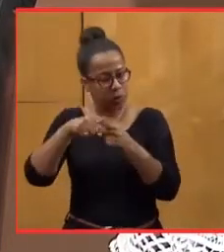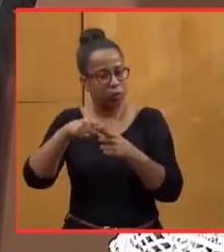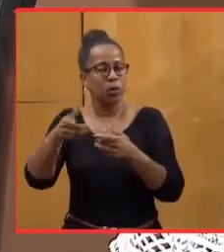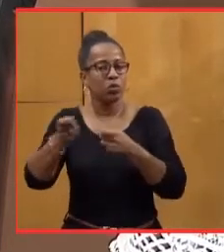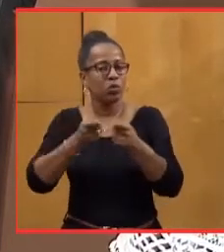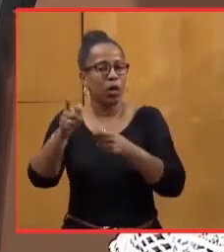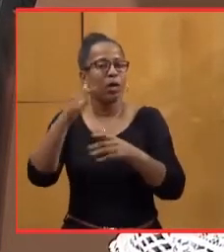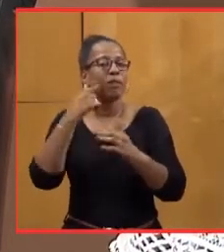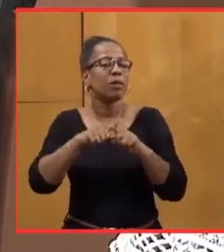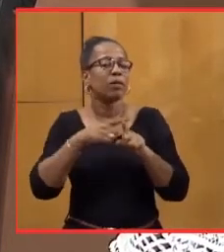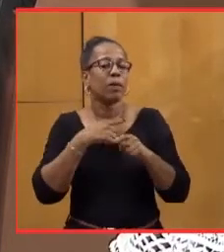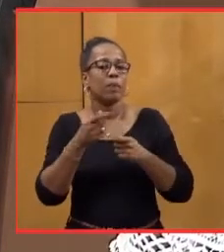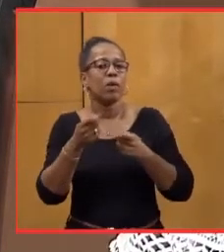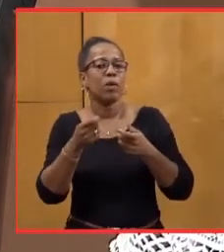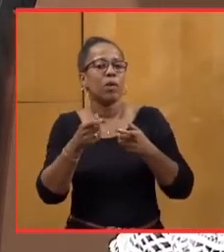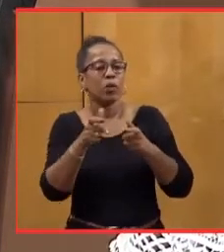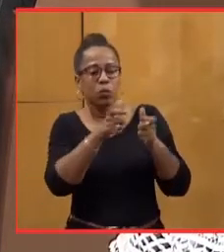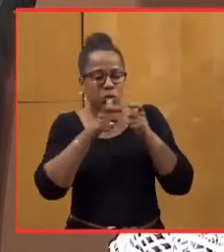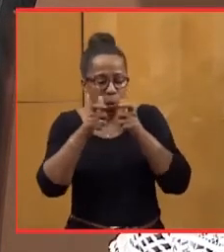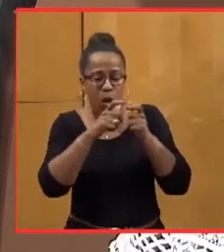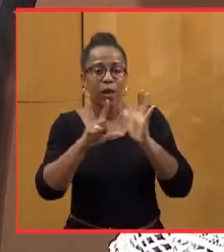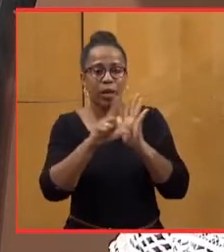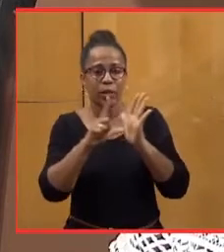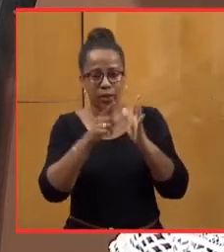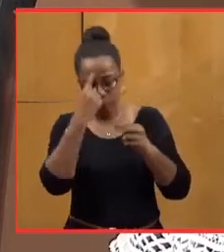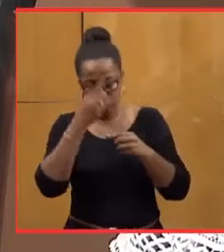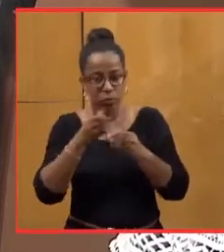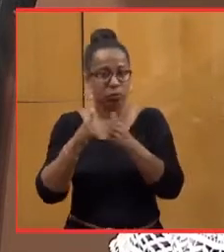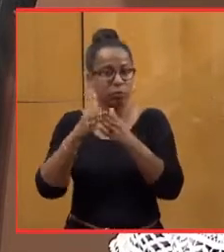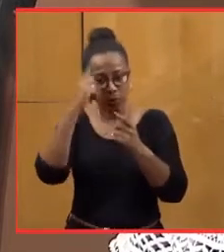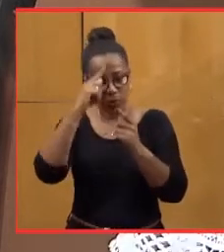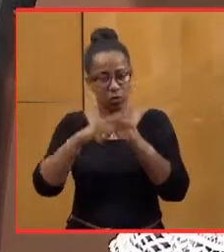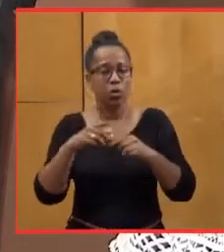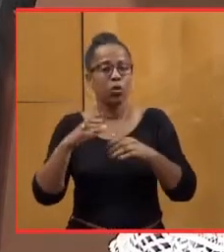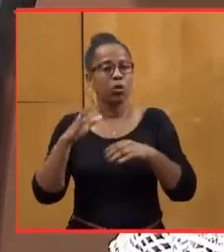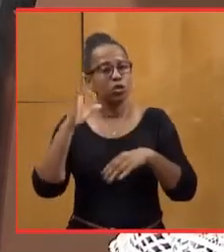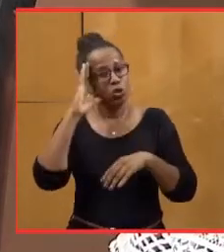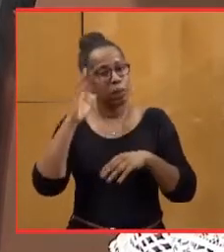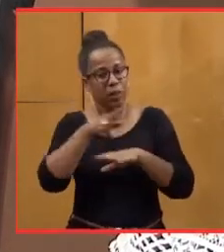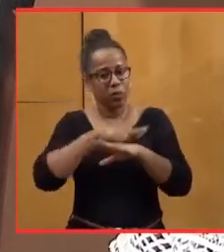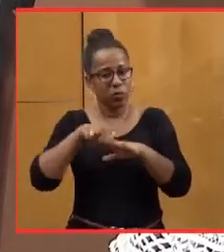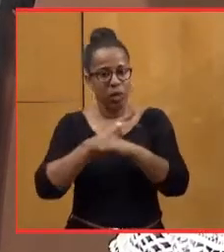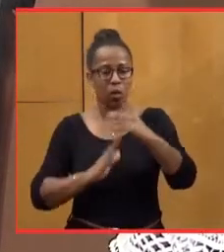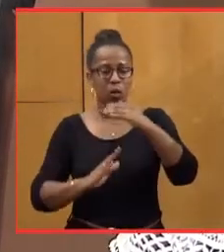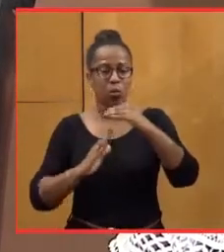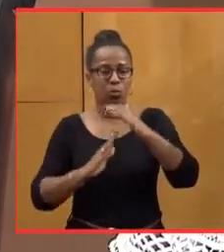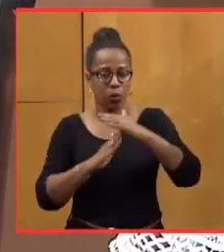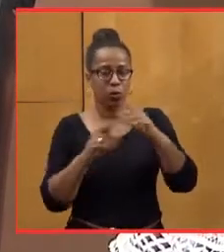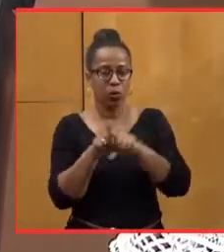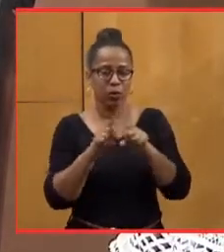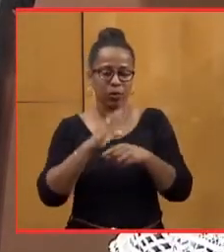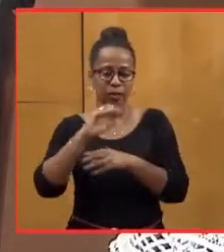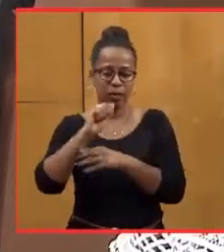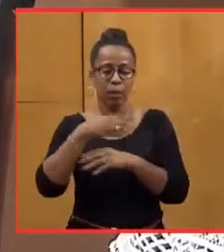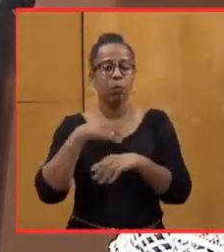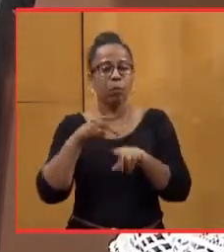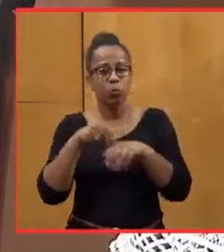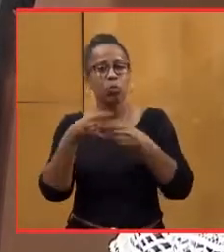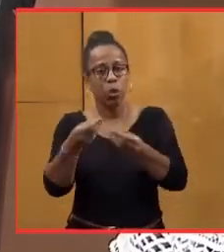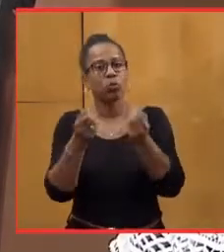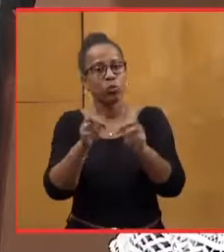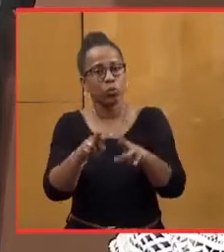afin de faire intégrer les corrections de la Chambre régionale des comptes dans les comptes de la CTM et aussi garantir l